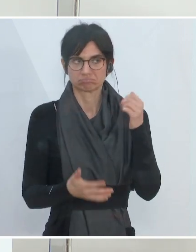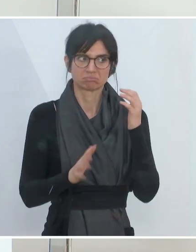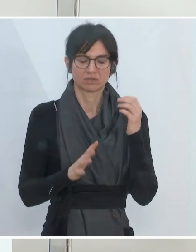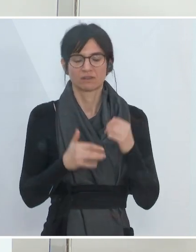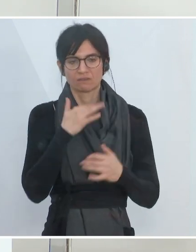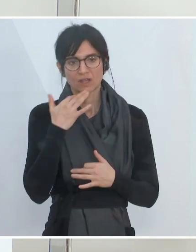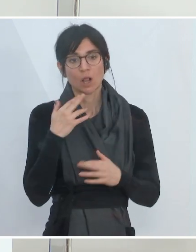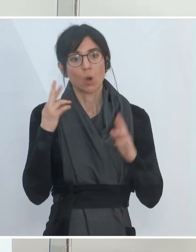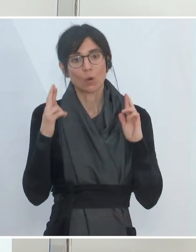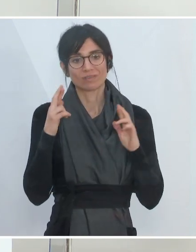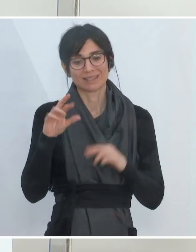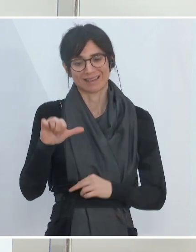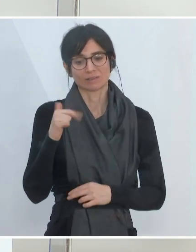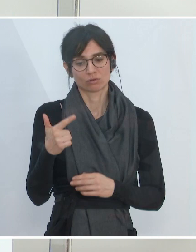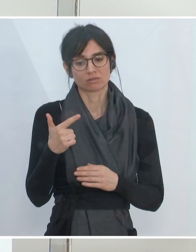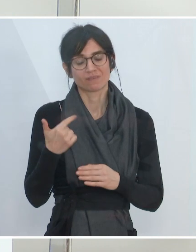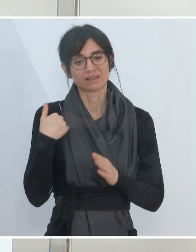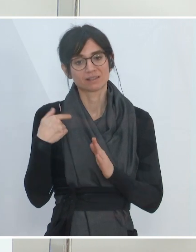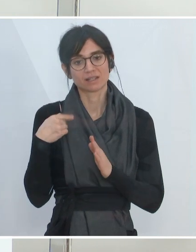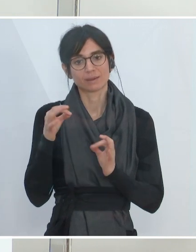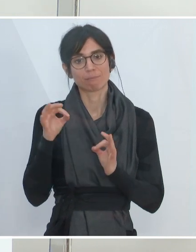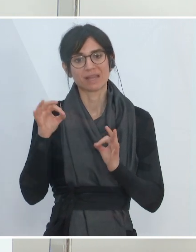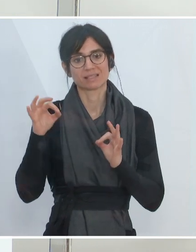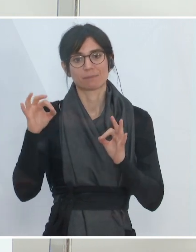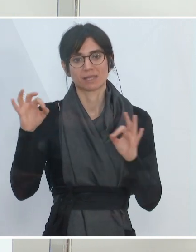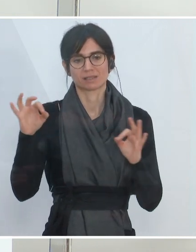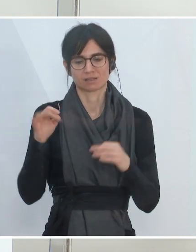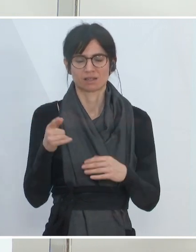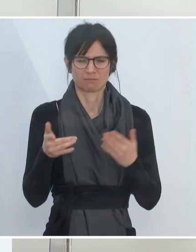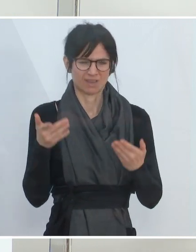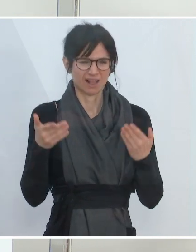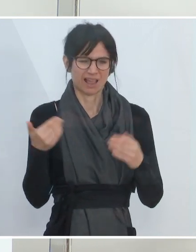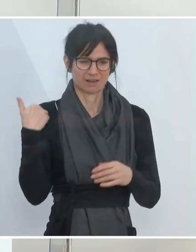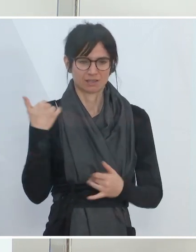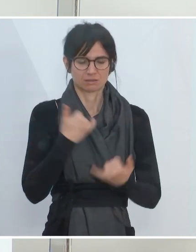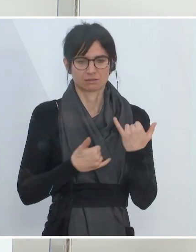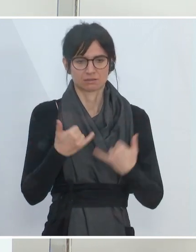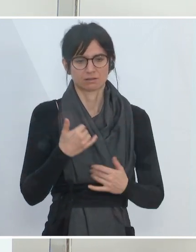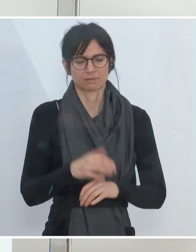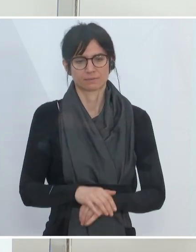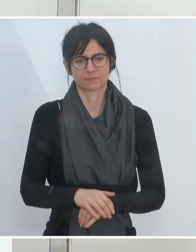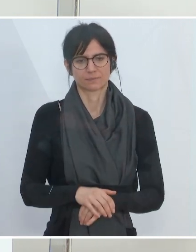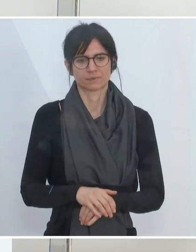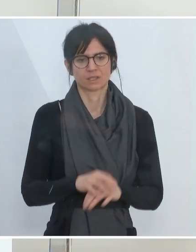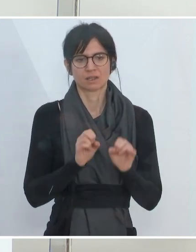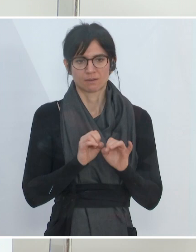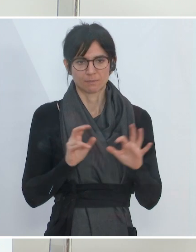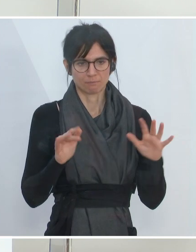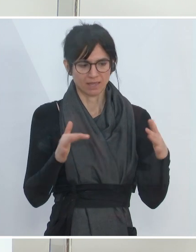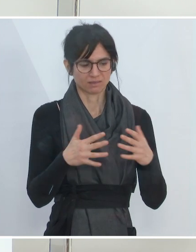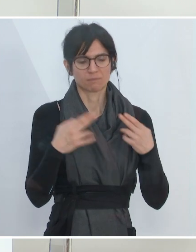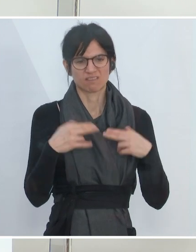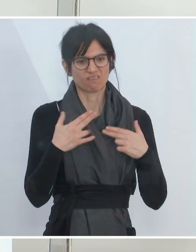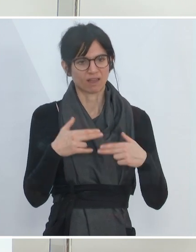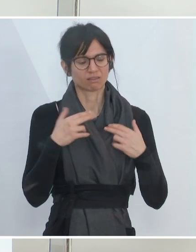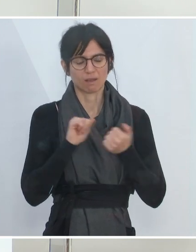2021 ein wesentlich besseres wird als das letzte Jahr. Und dafür gilt es, die Pandemie bestmöglich weiterhin